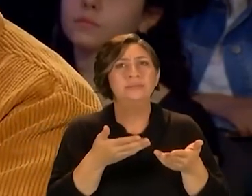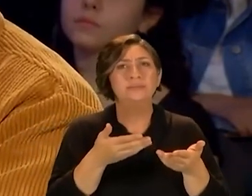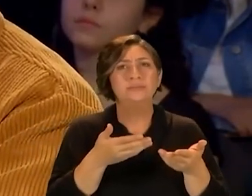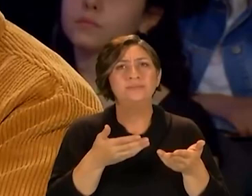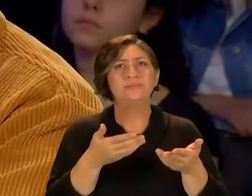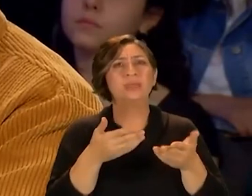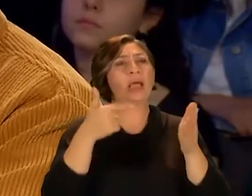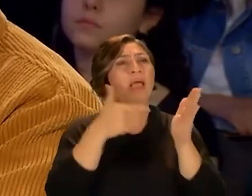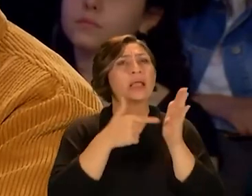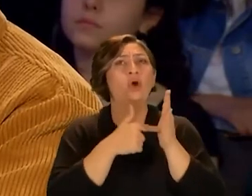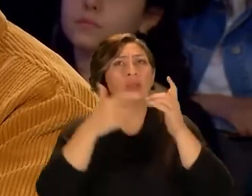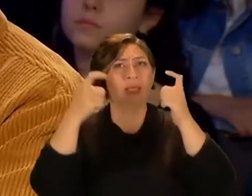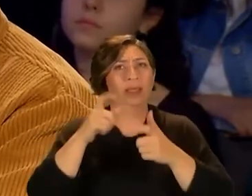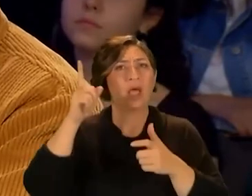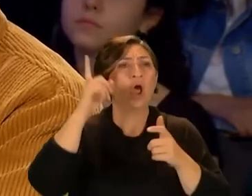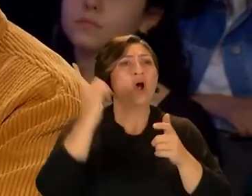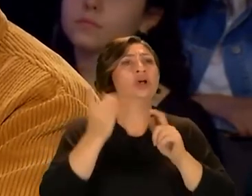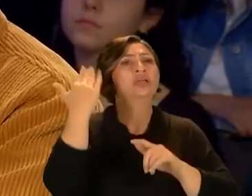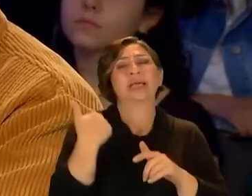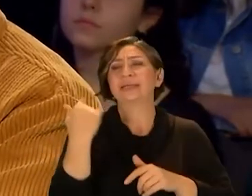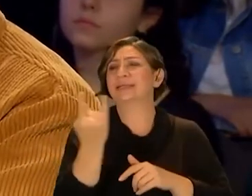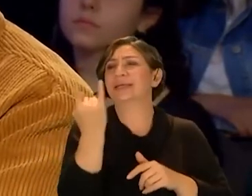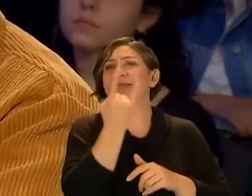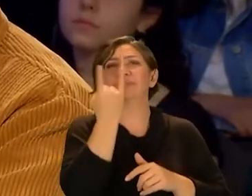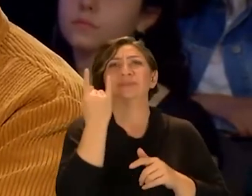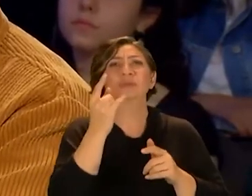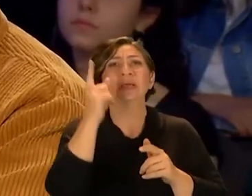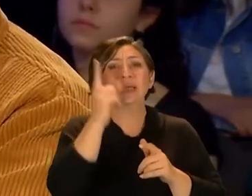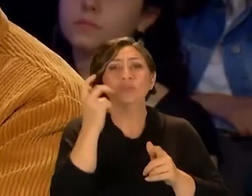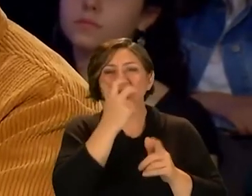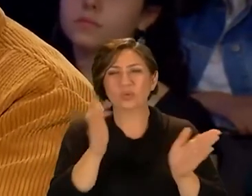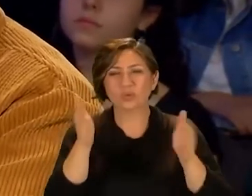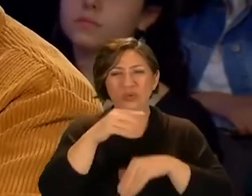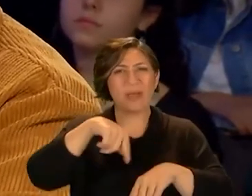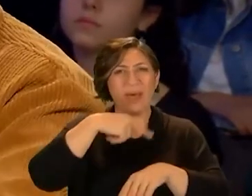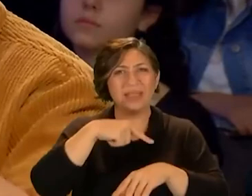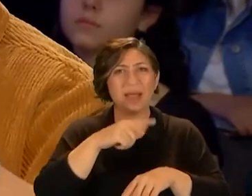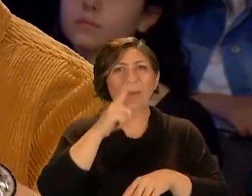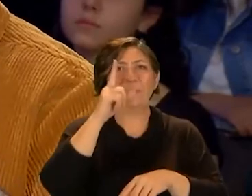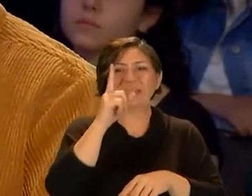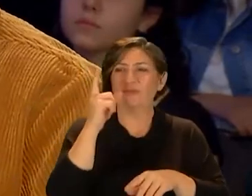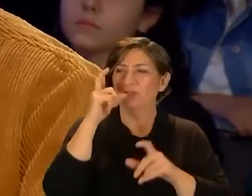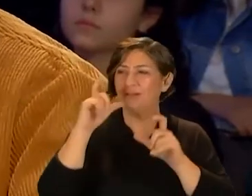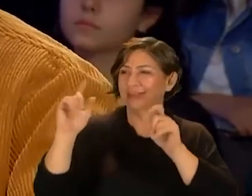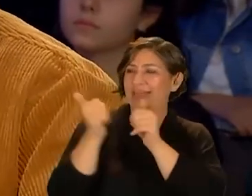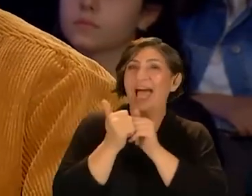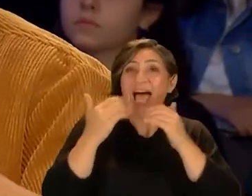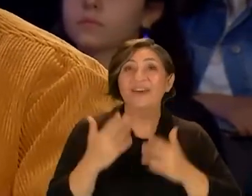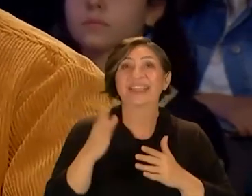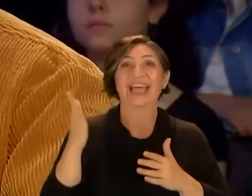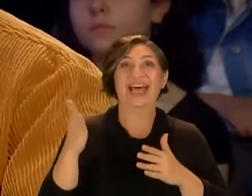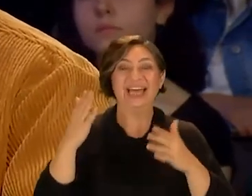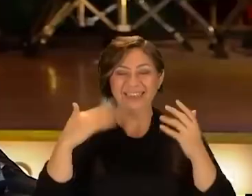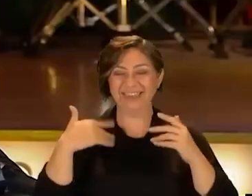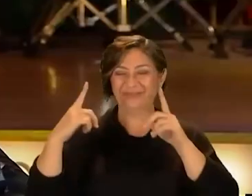Yani işte Kadıköy'de önceden gezerdim sokakta ilk müzik kutusu zamanları İşte bir kişi benimle fotoğraf çekilindi Aa